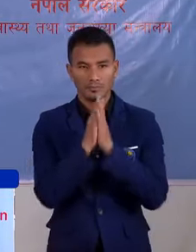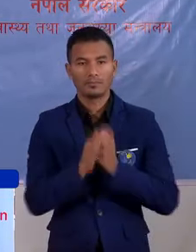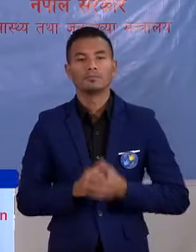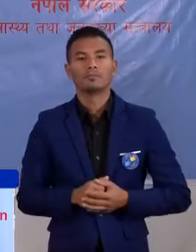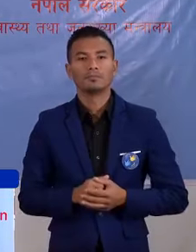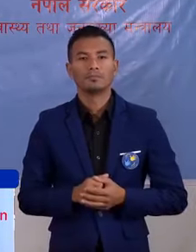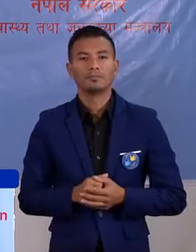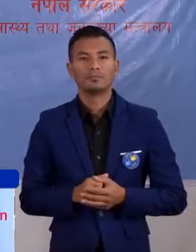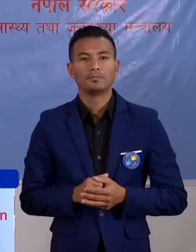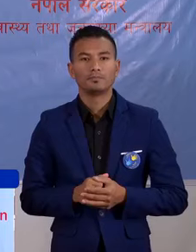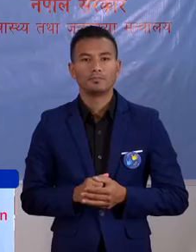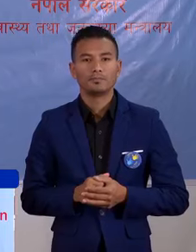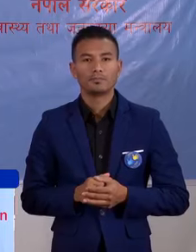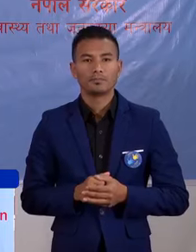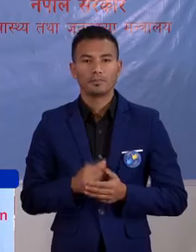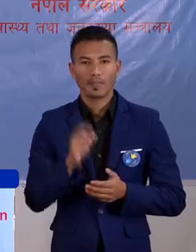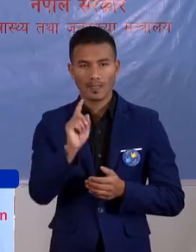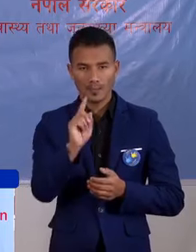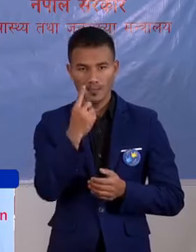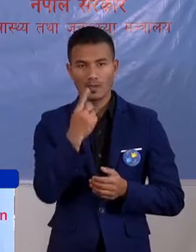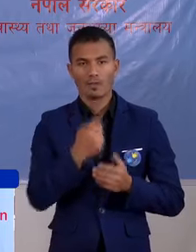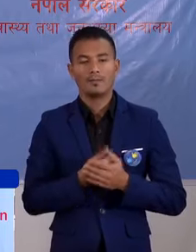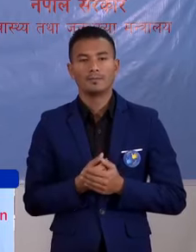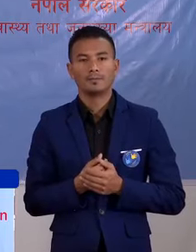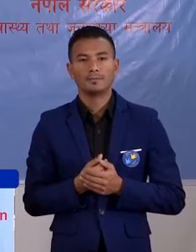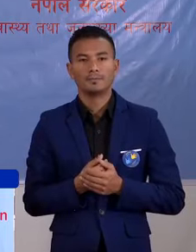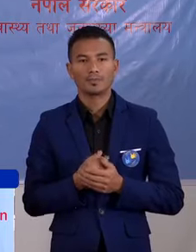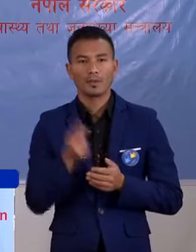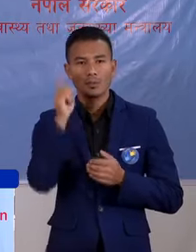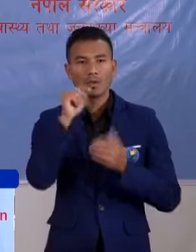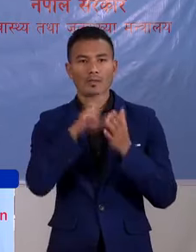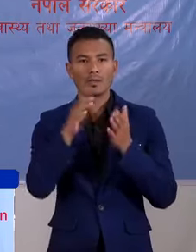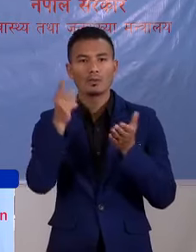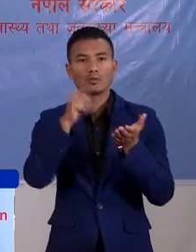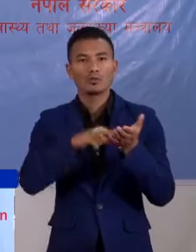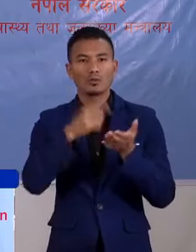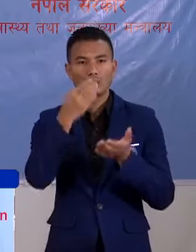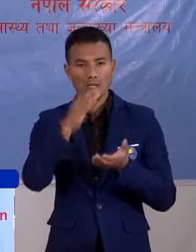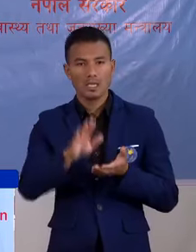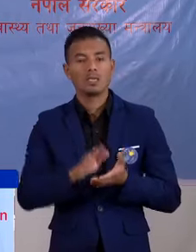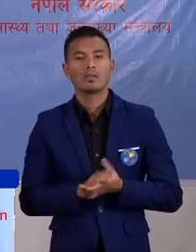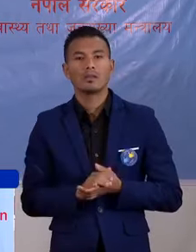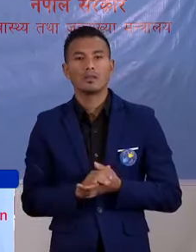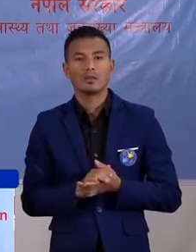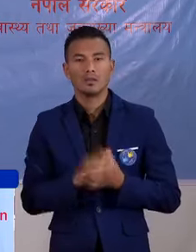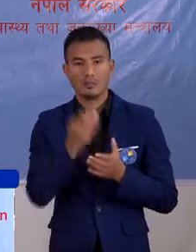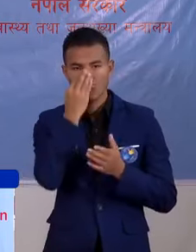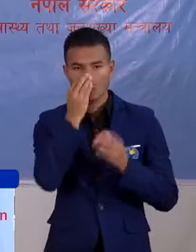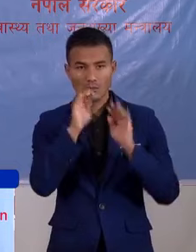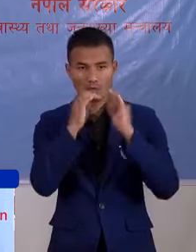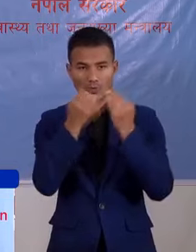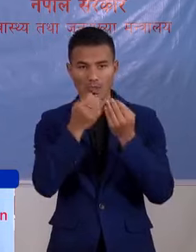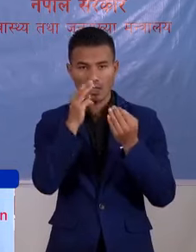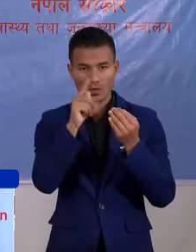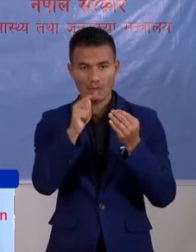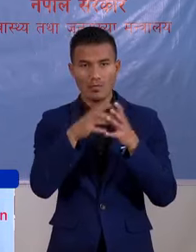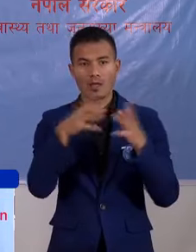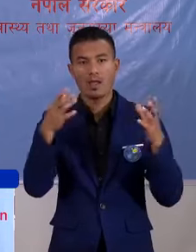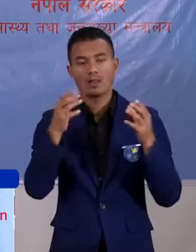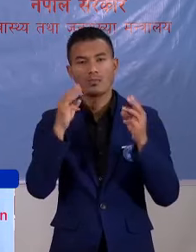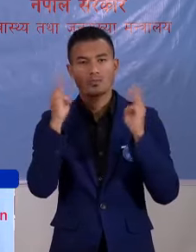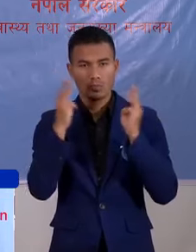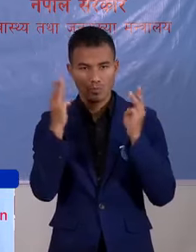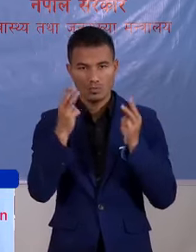सरुपर्थम भोली वाड़ा स्पुरू उन गई रहेको मुश्लिम समधायक मान परवा